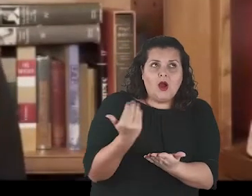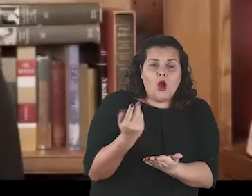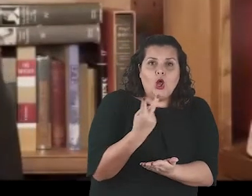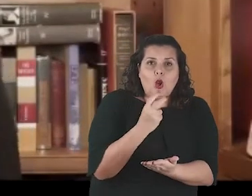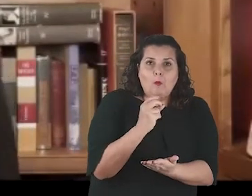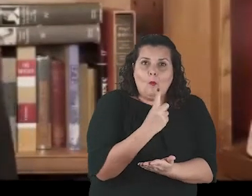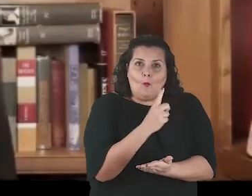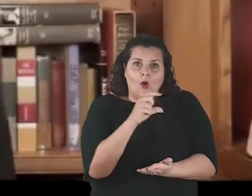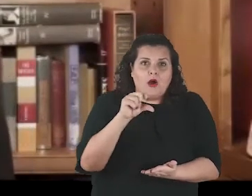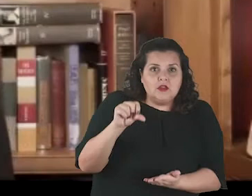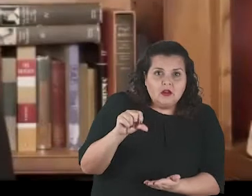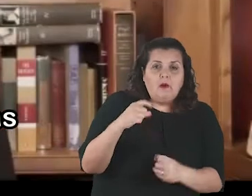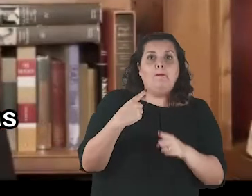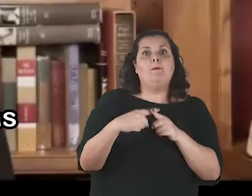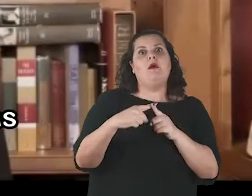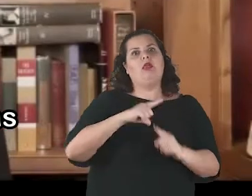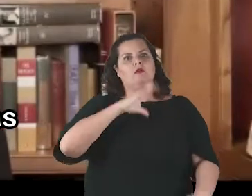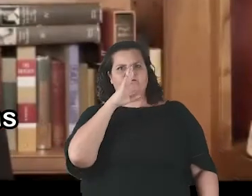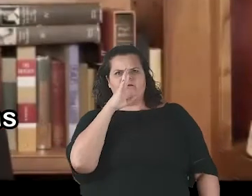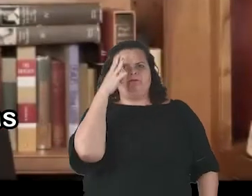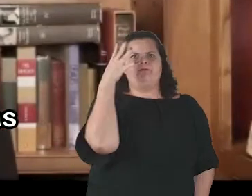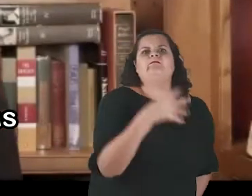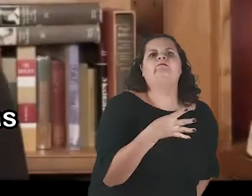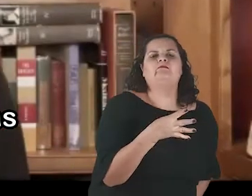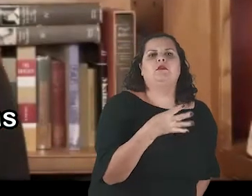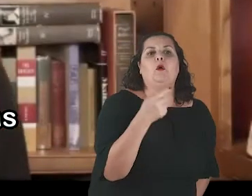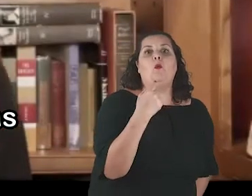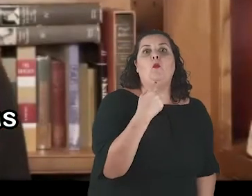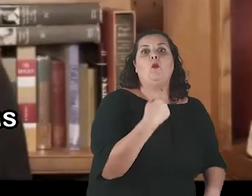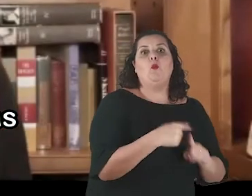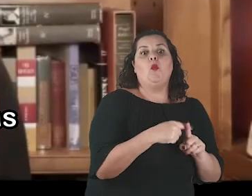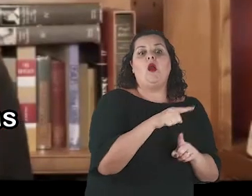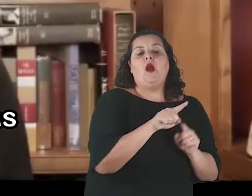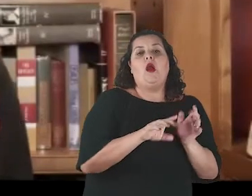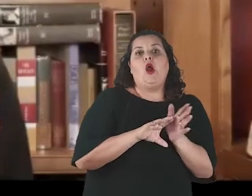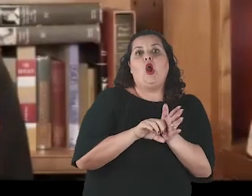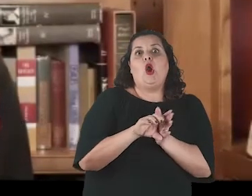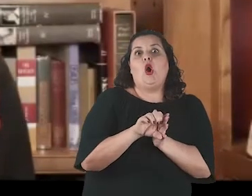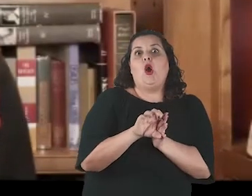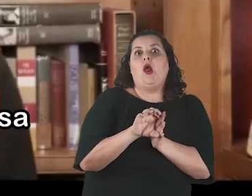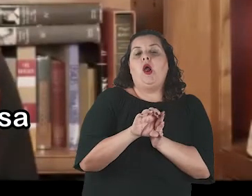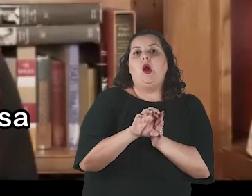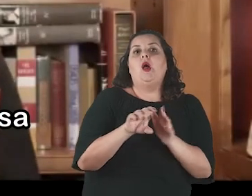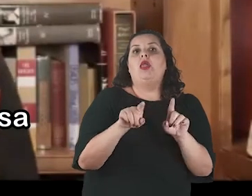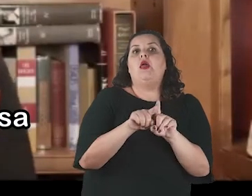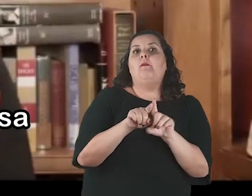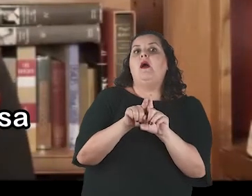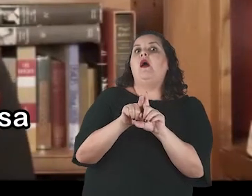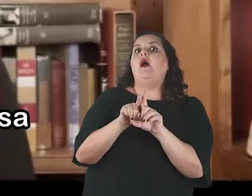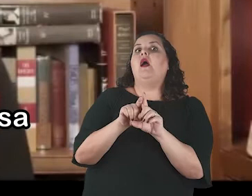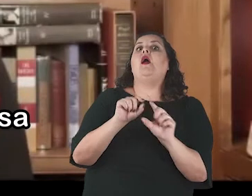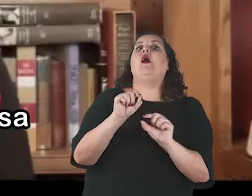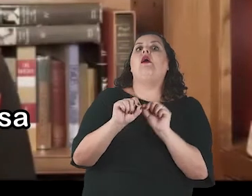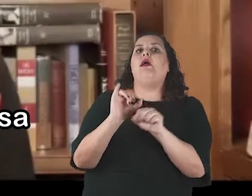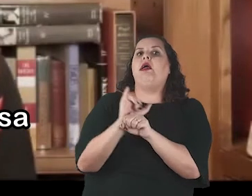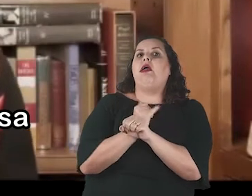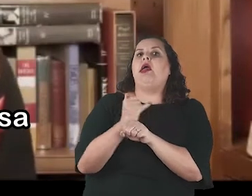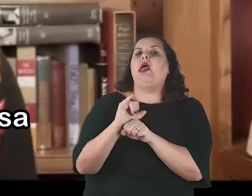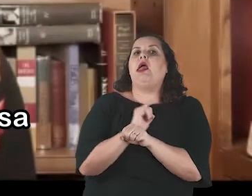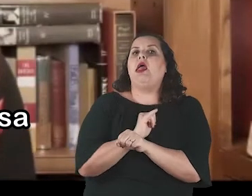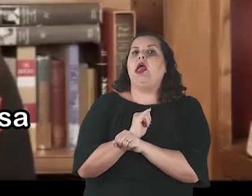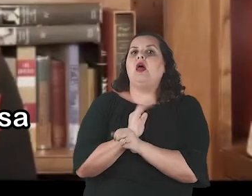illegally harvesting the personal data of children on YouTube. A powerful economic